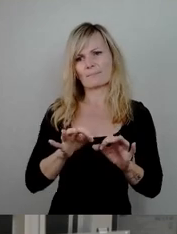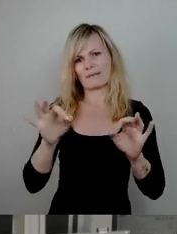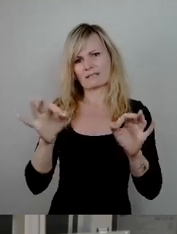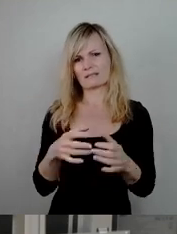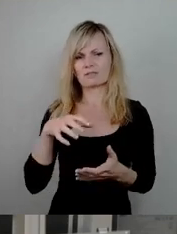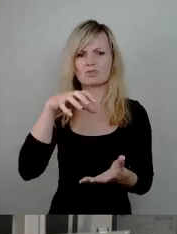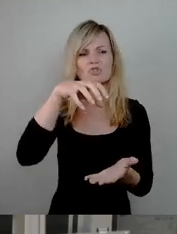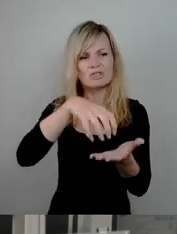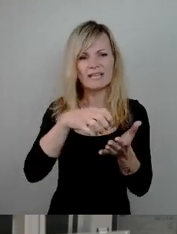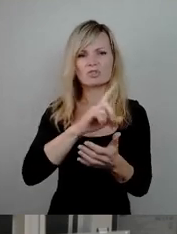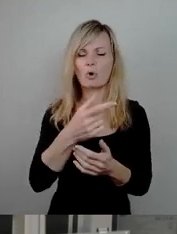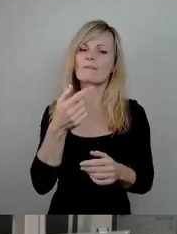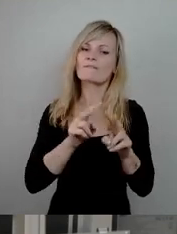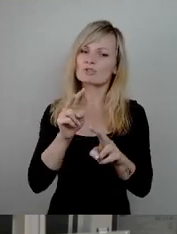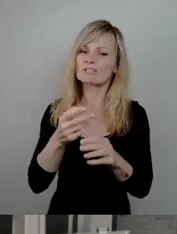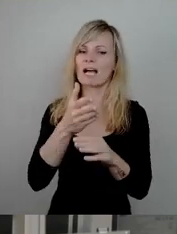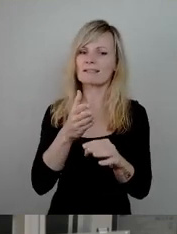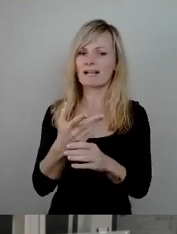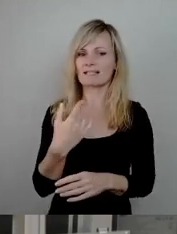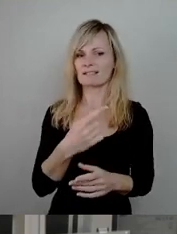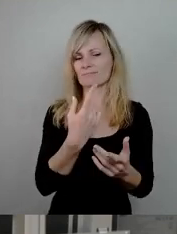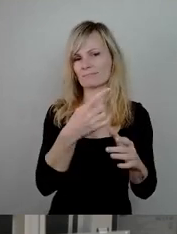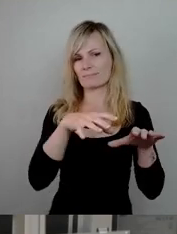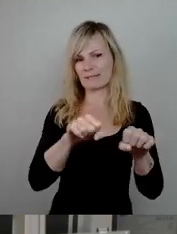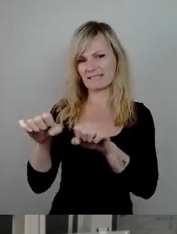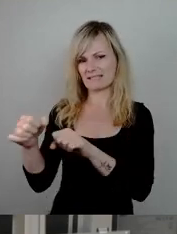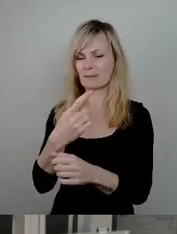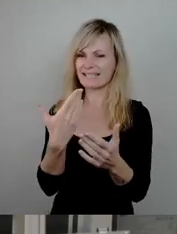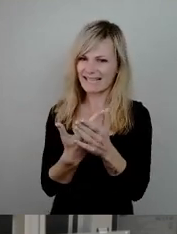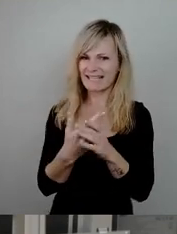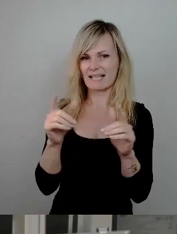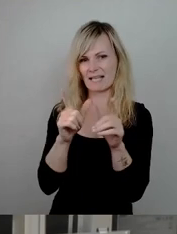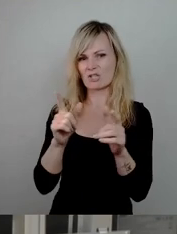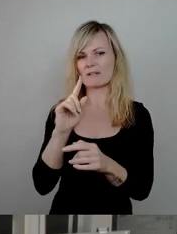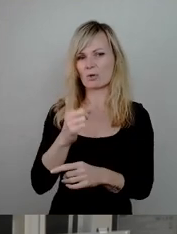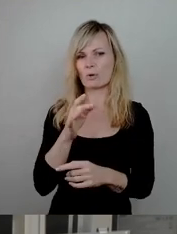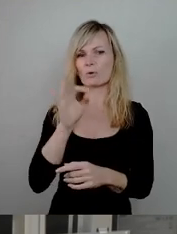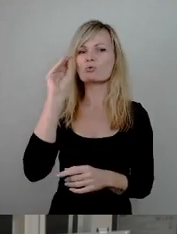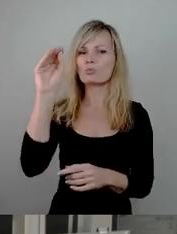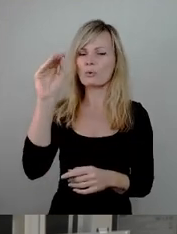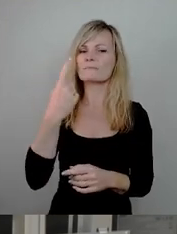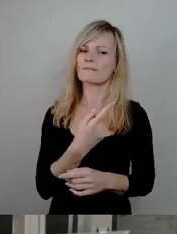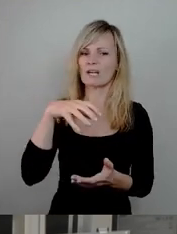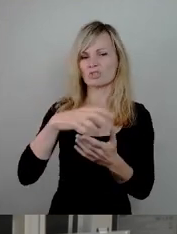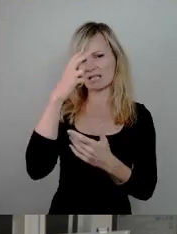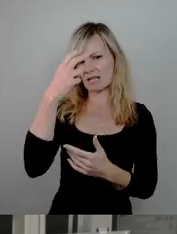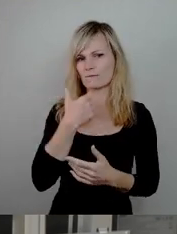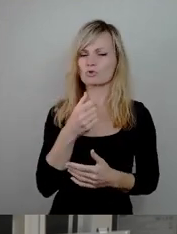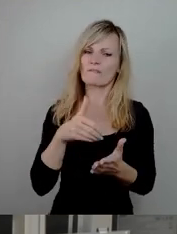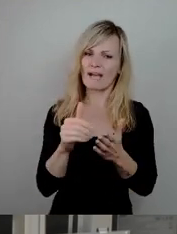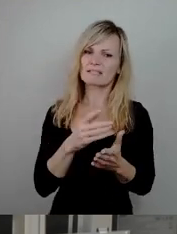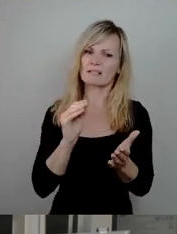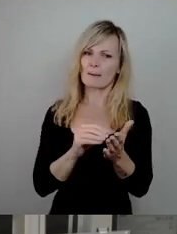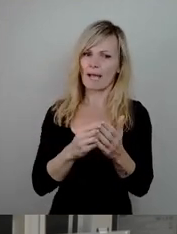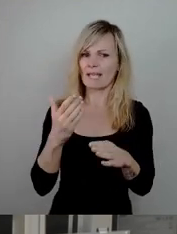über verschiedene Anteilseigner, aber bei der Gesellschaft auch für die Zukunft, dass wir auch Stadtrat da weiter mitreden wollen. Und deshalb